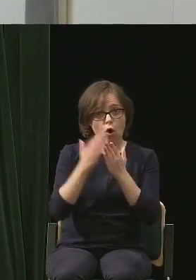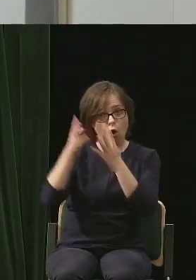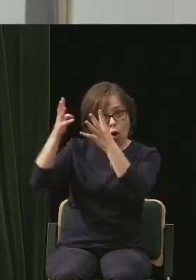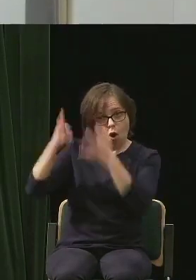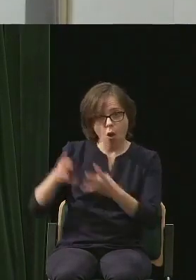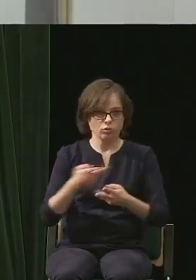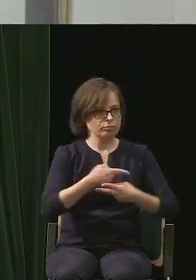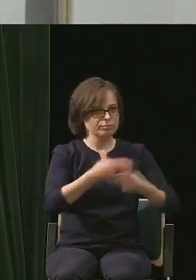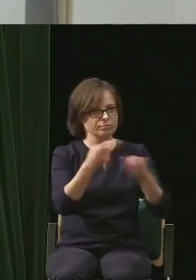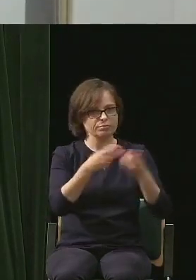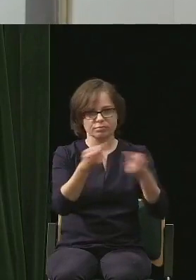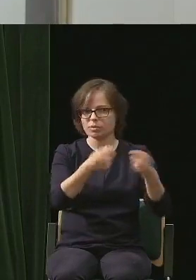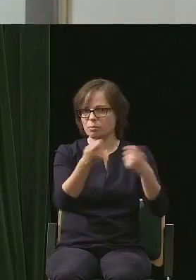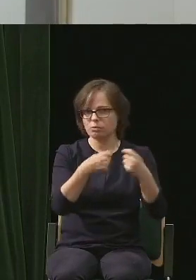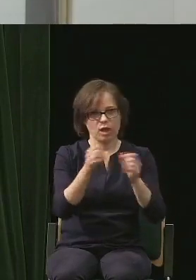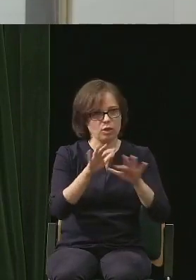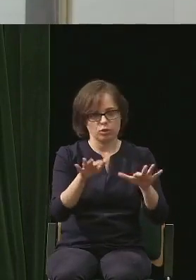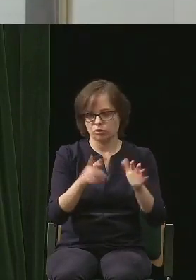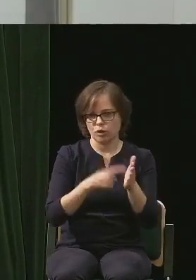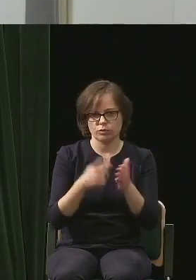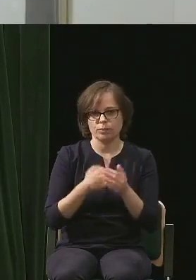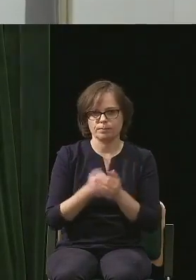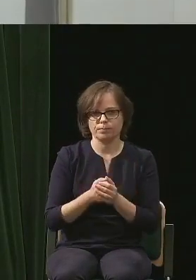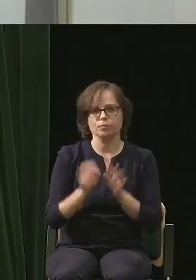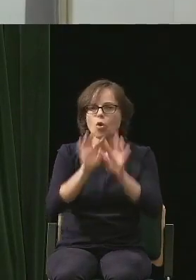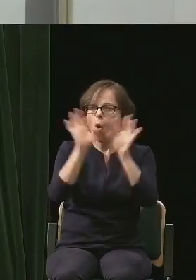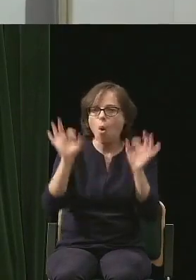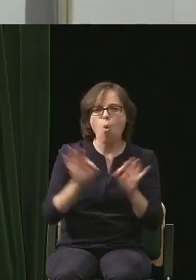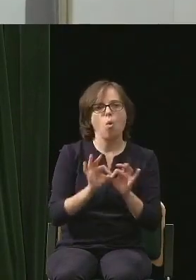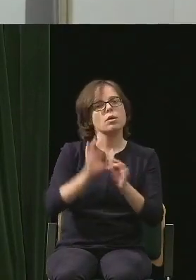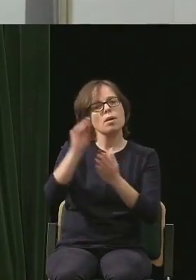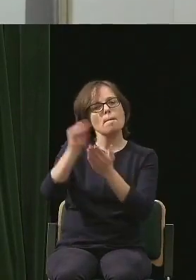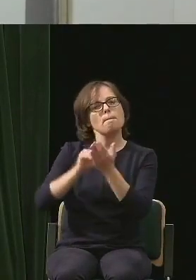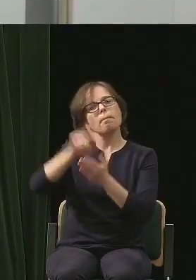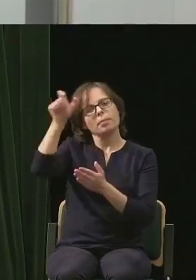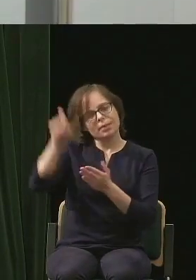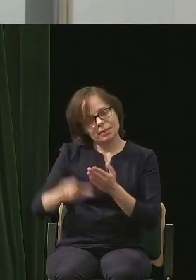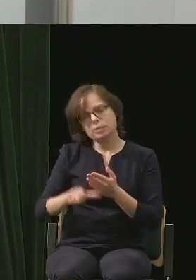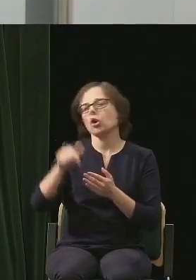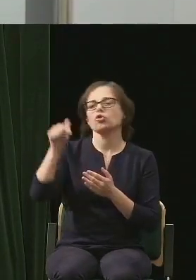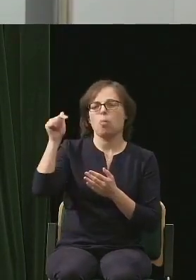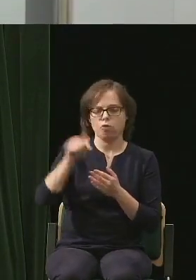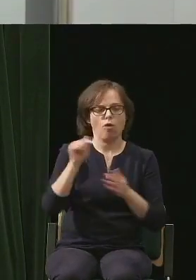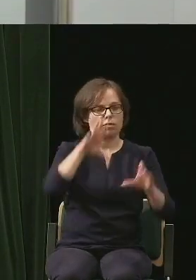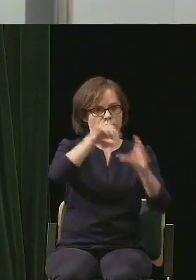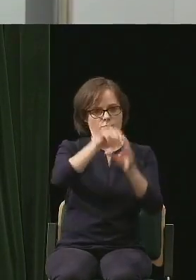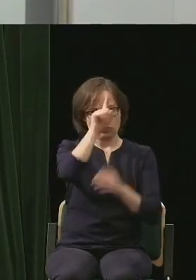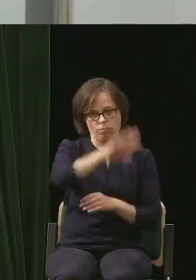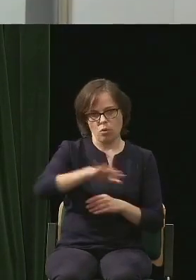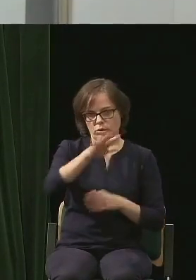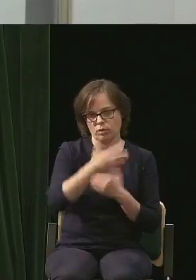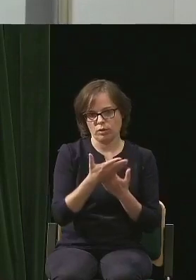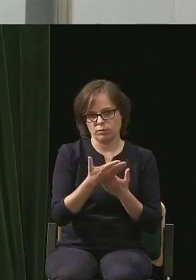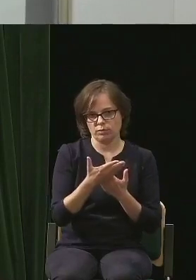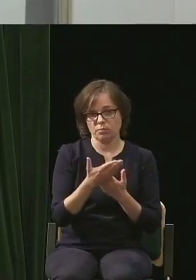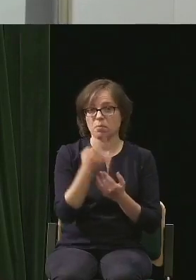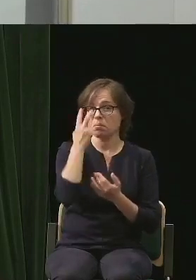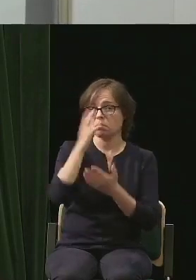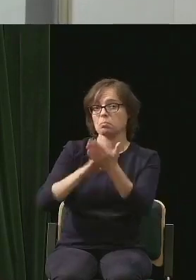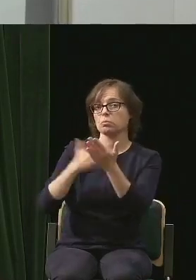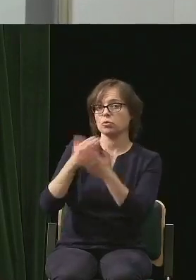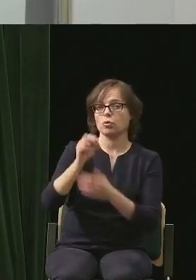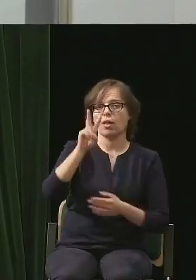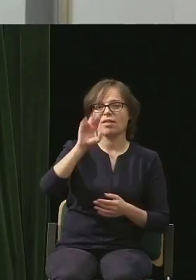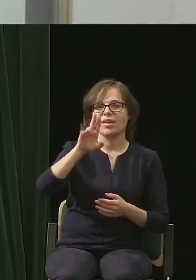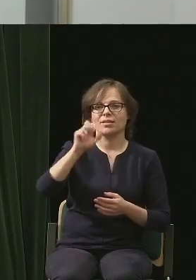obecność pisarza wszędzie, w społeczeństwie jest szalenie ważna. Wincent Sewerski, który przemawiał